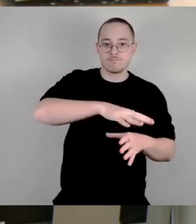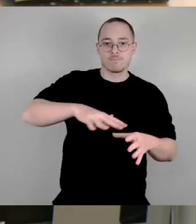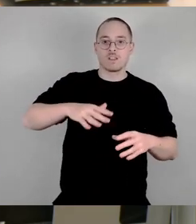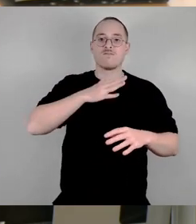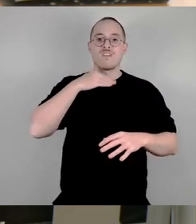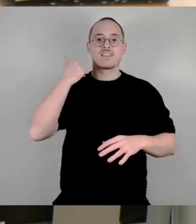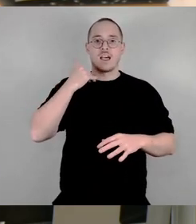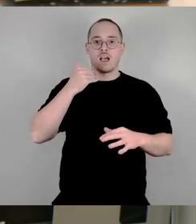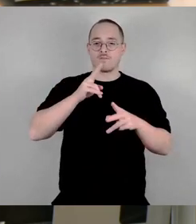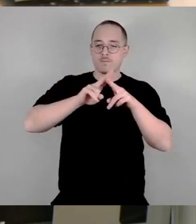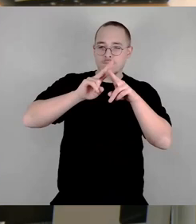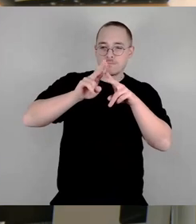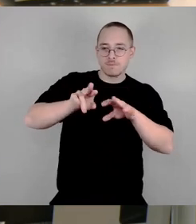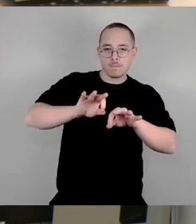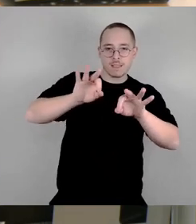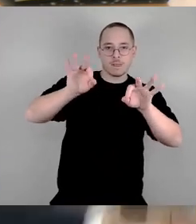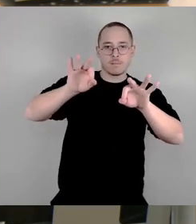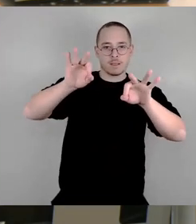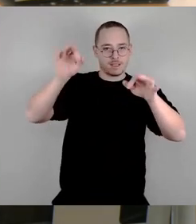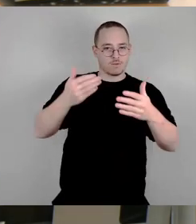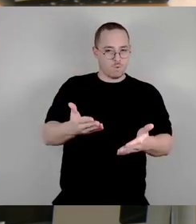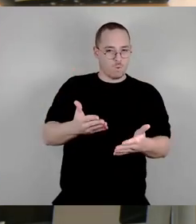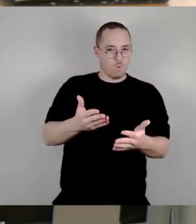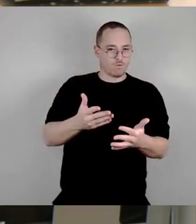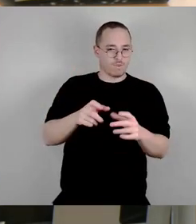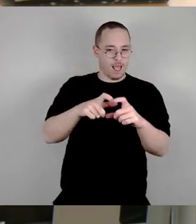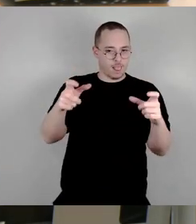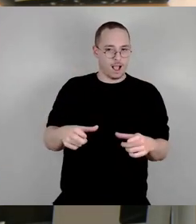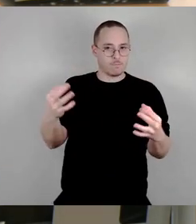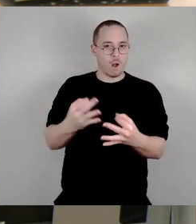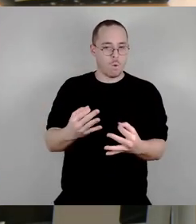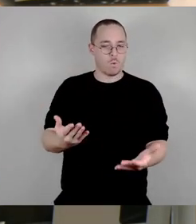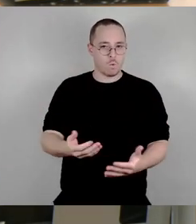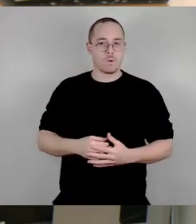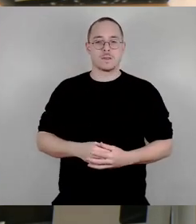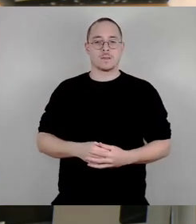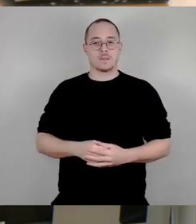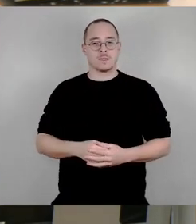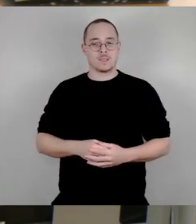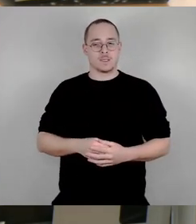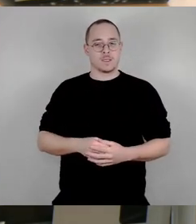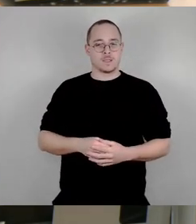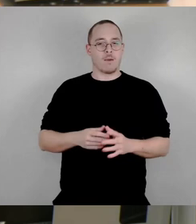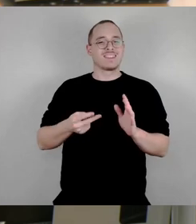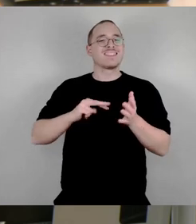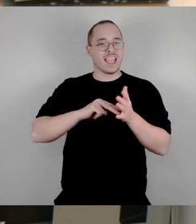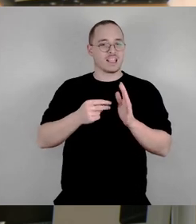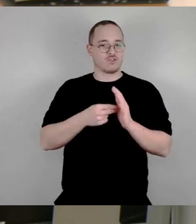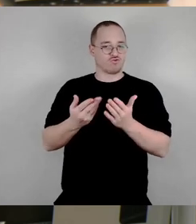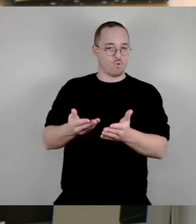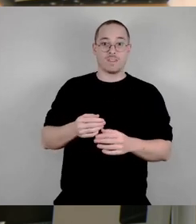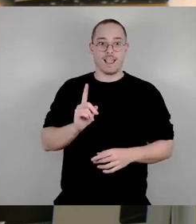natürlichen Gegebenheiten, die durch die Technik dann entsprechend genutzt werden können